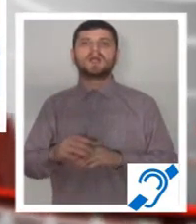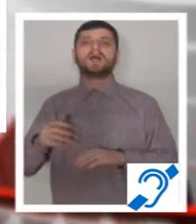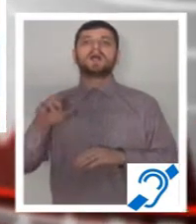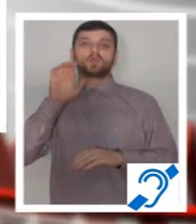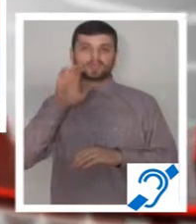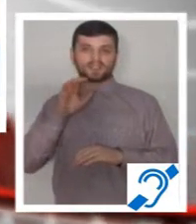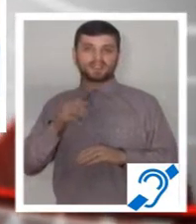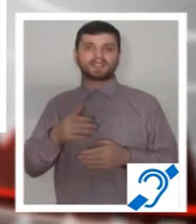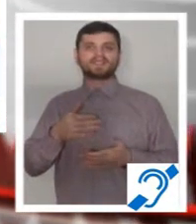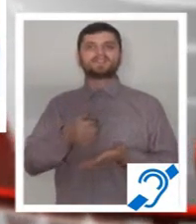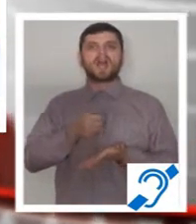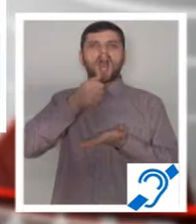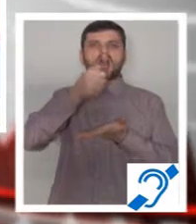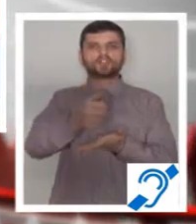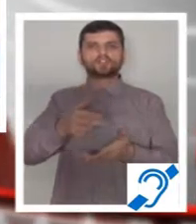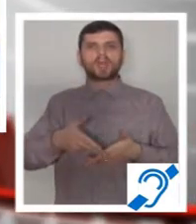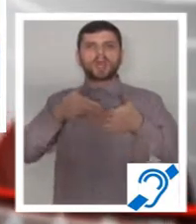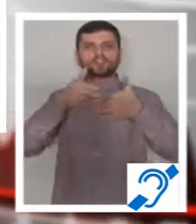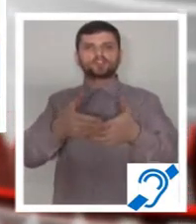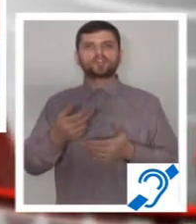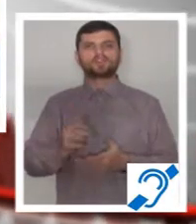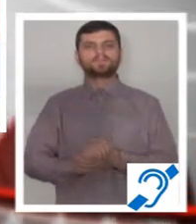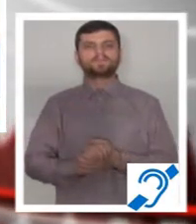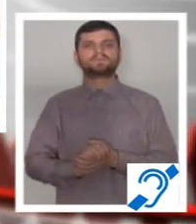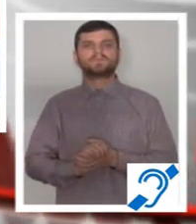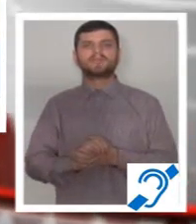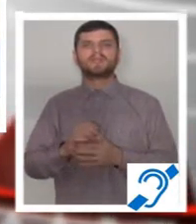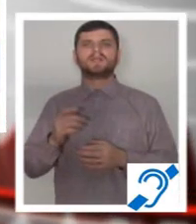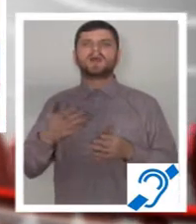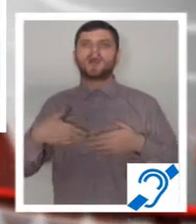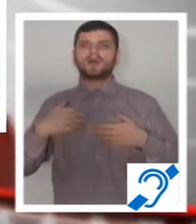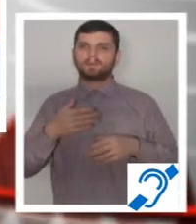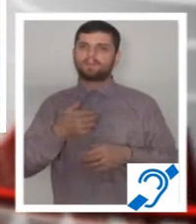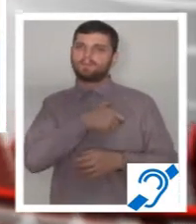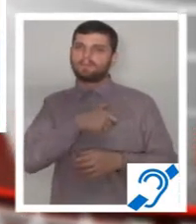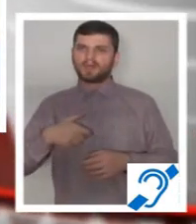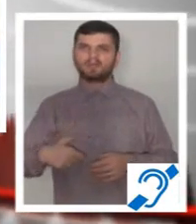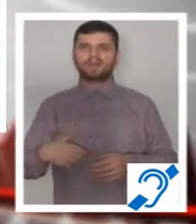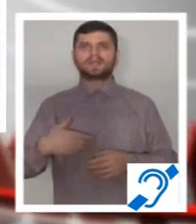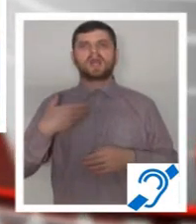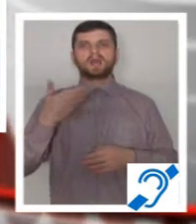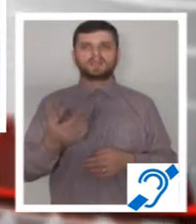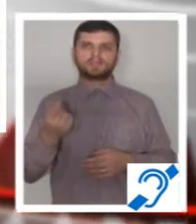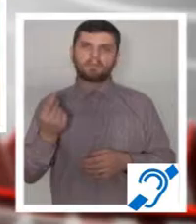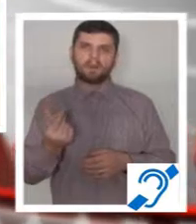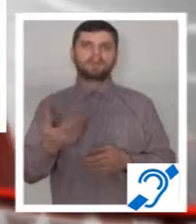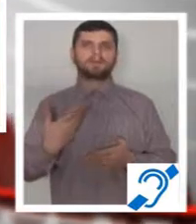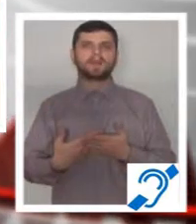local a aprobat alocarea 62.000 lei pentru achiziția produselor care vor fi date celor mici și celor mari.